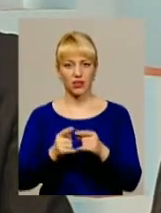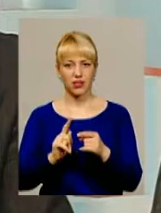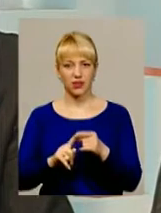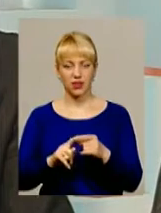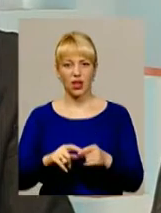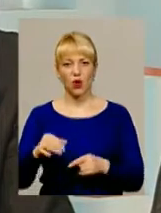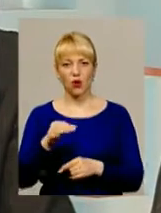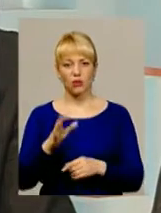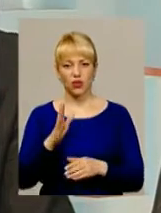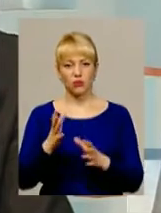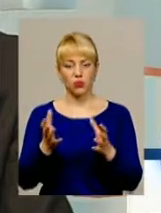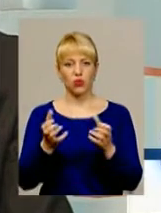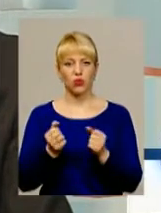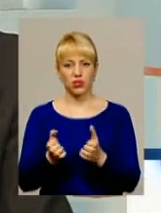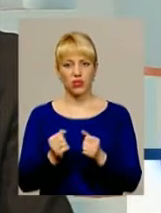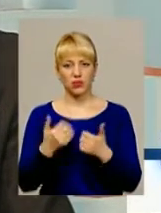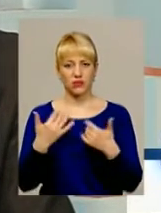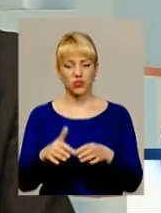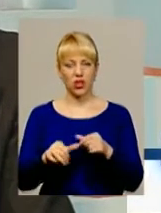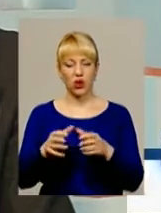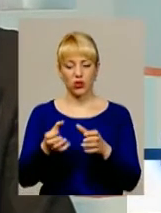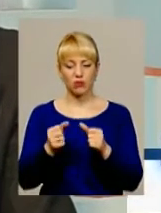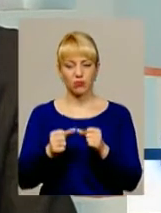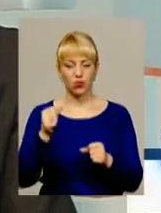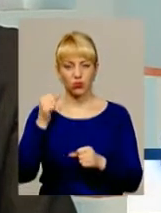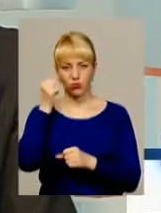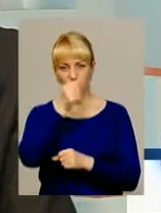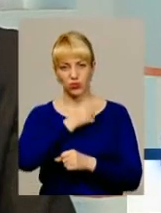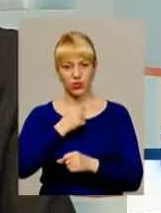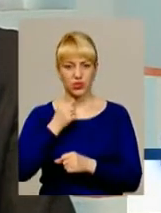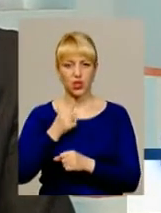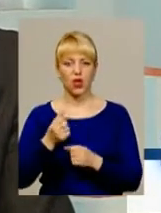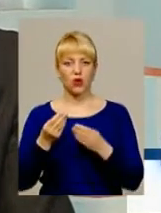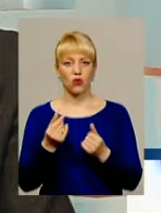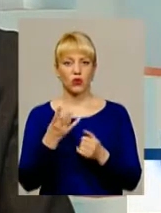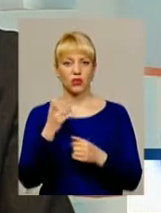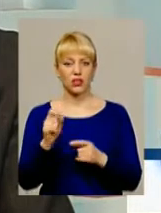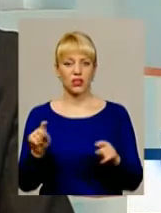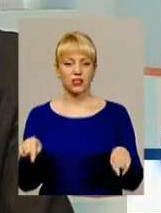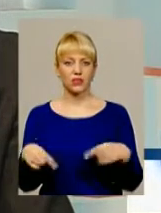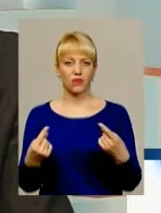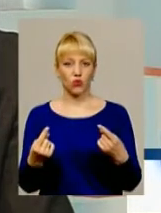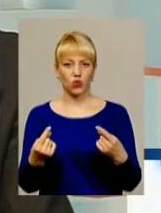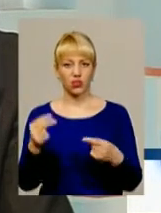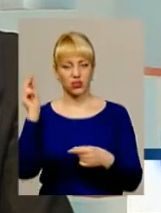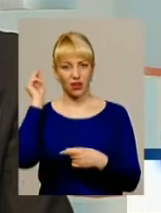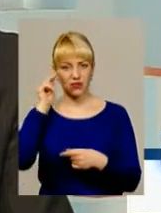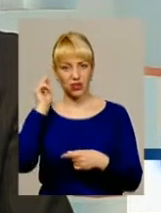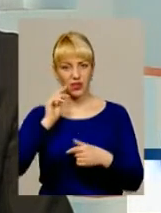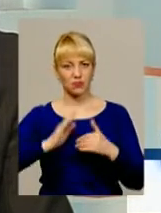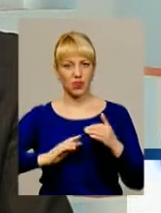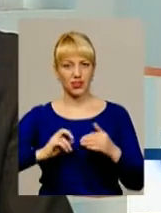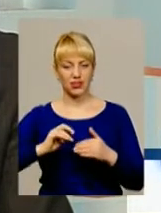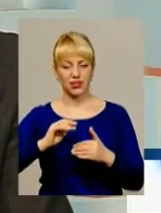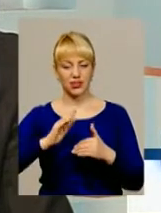будуть отримувати і вже отримали в минулому році кошти на створення навчально-практичних